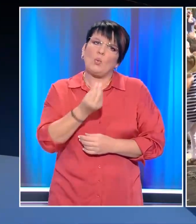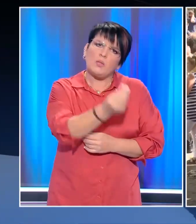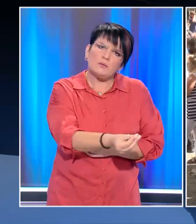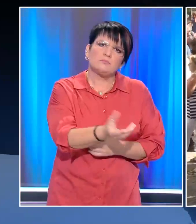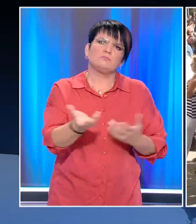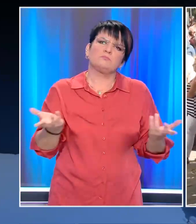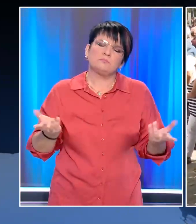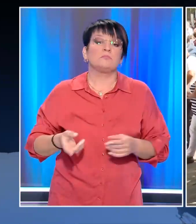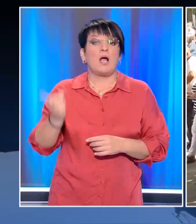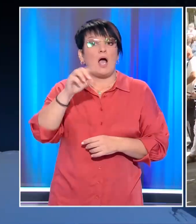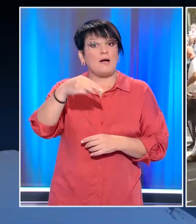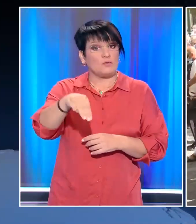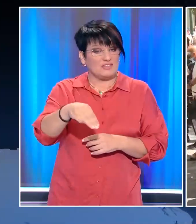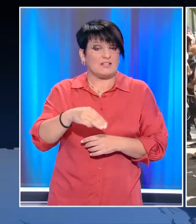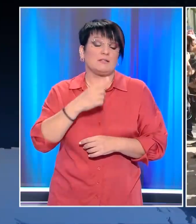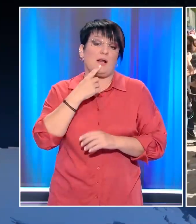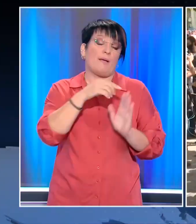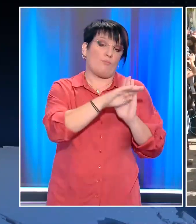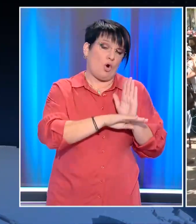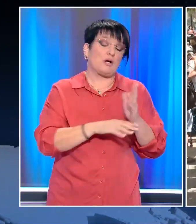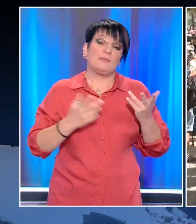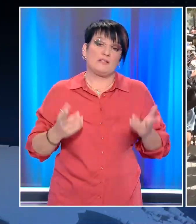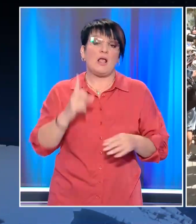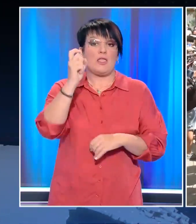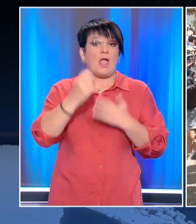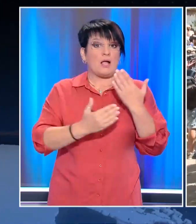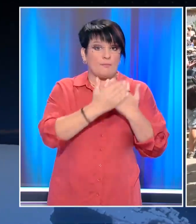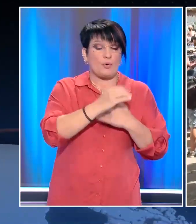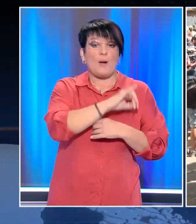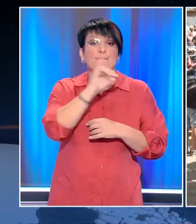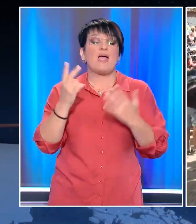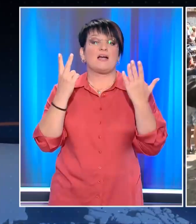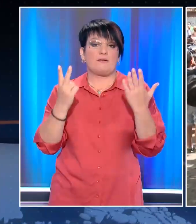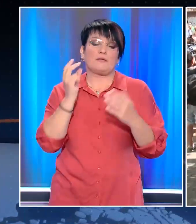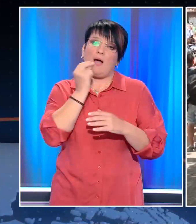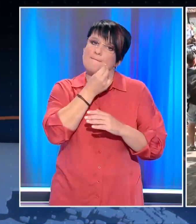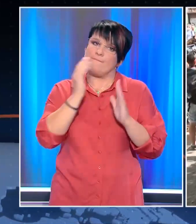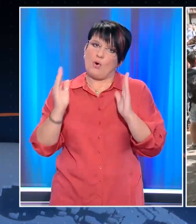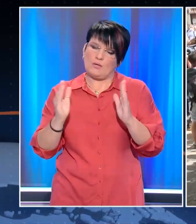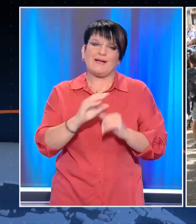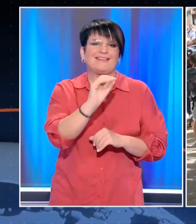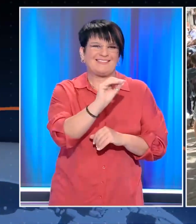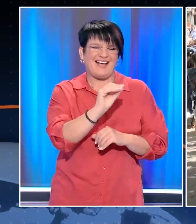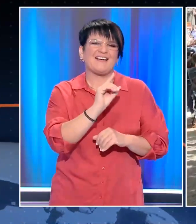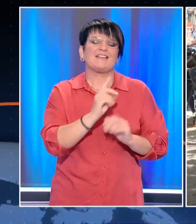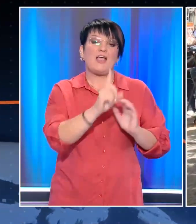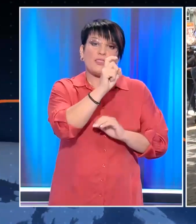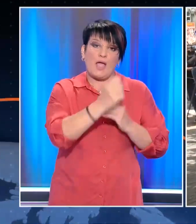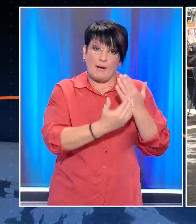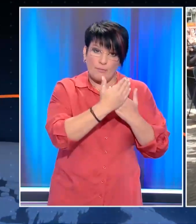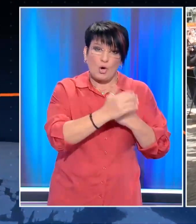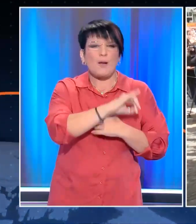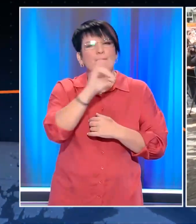προσκίνημα, ενώ αύριο, τρίτη, σύμφωνα με τον προγραμματισμό, από τις 10 το πρωί έως τις 7 το απόγευμα και την Τετάρτη επίσης από τις 10